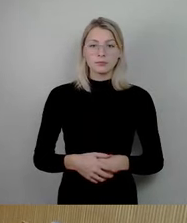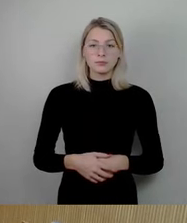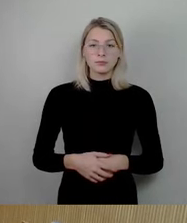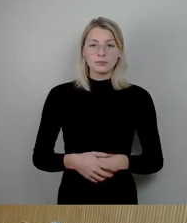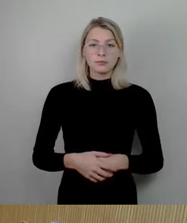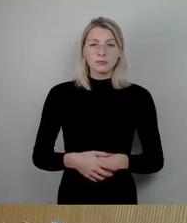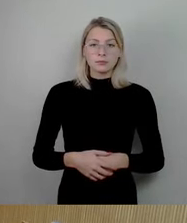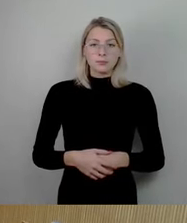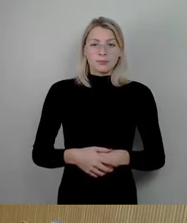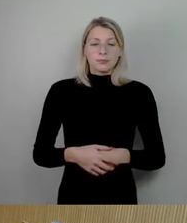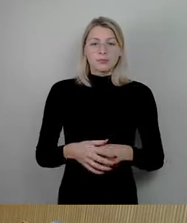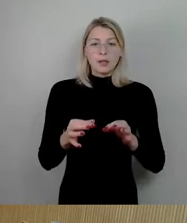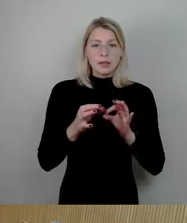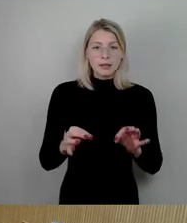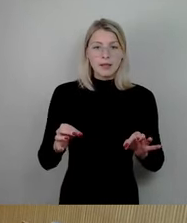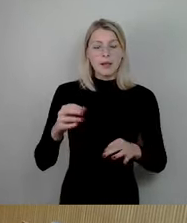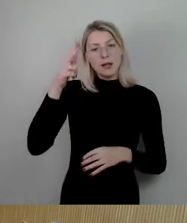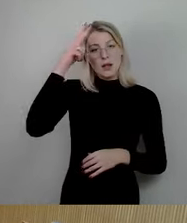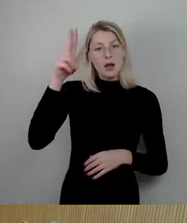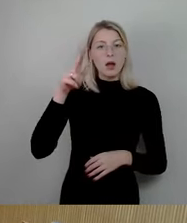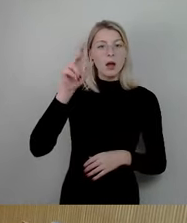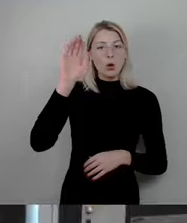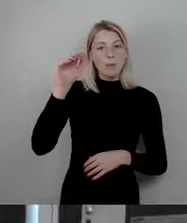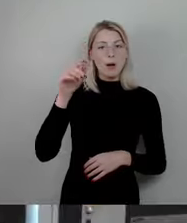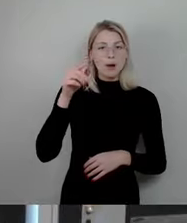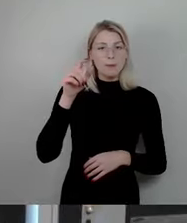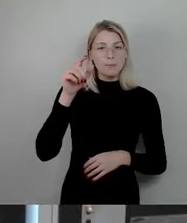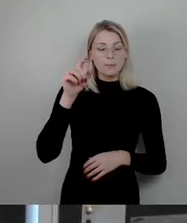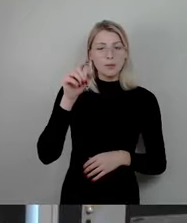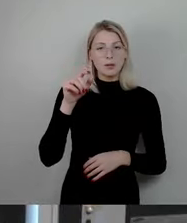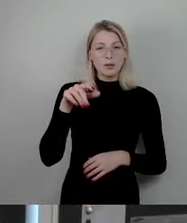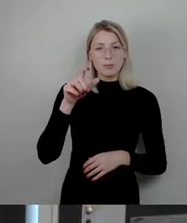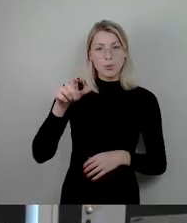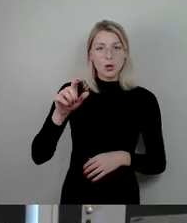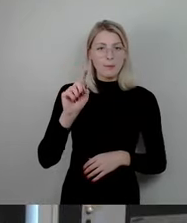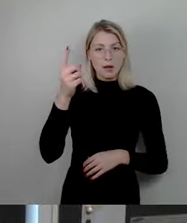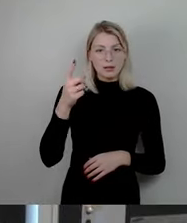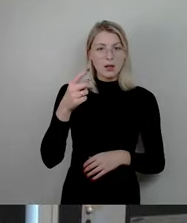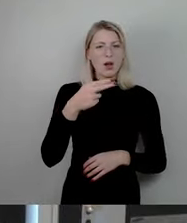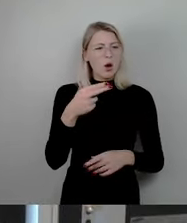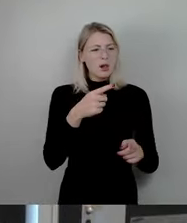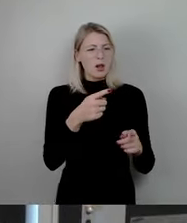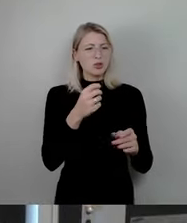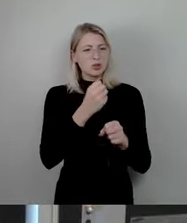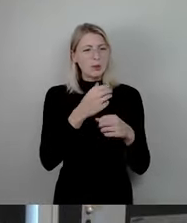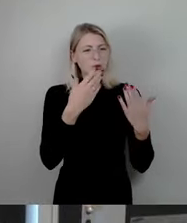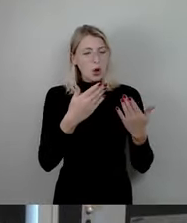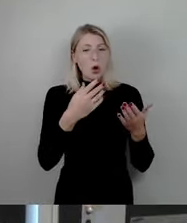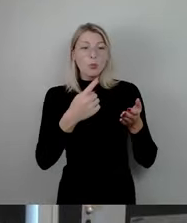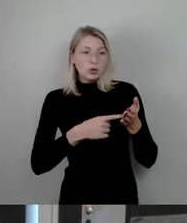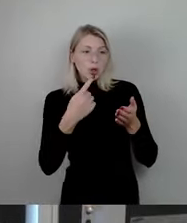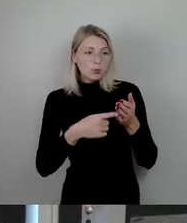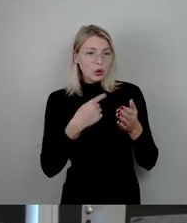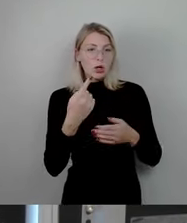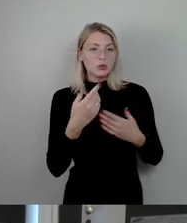Sehr geehrter Herr Oberbürgermeister, meine sehr geehrten Damen und Herren. Holger, du sprichst ja immer sehr überzeugend. Und das klingt auch alles